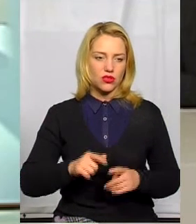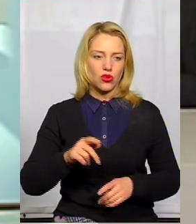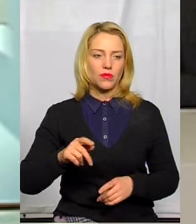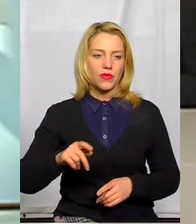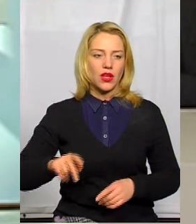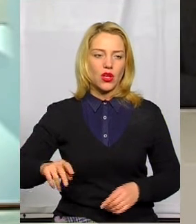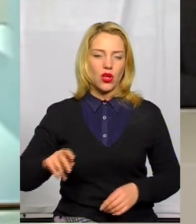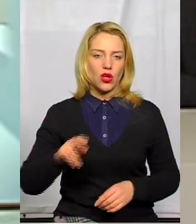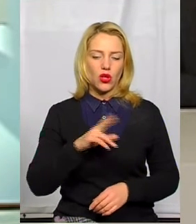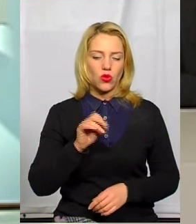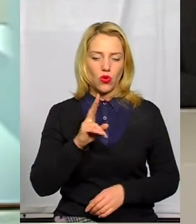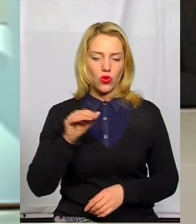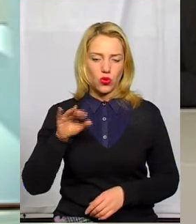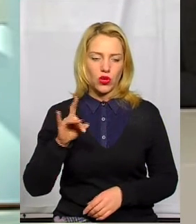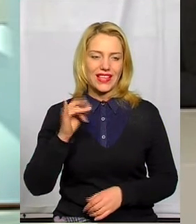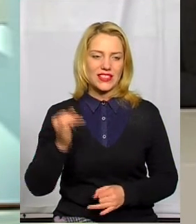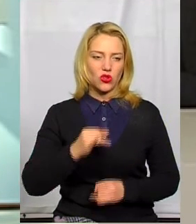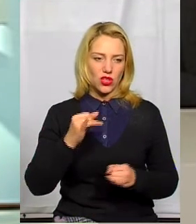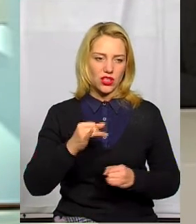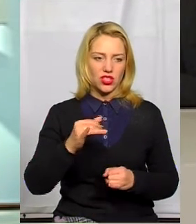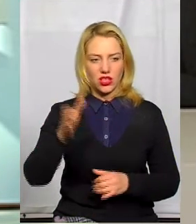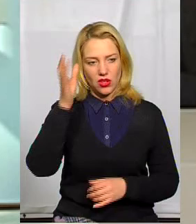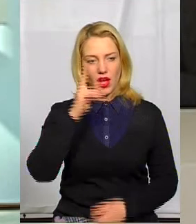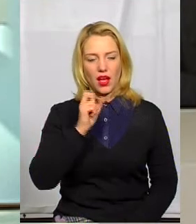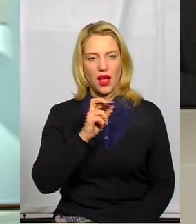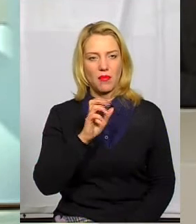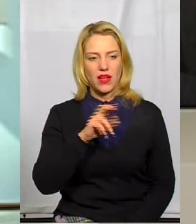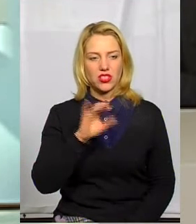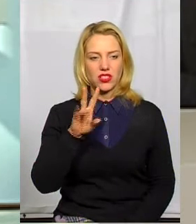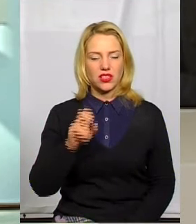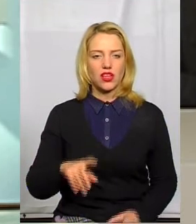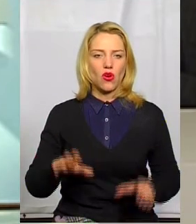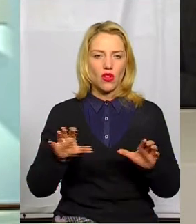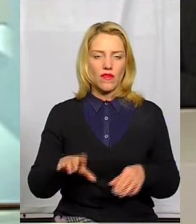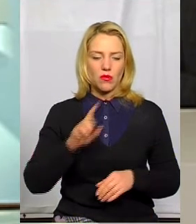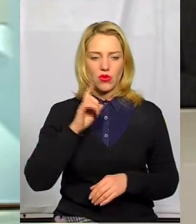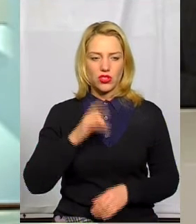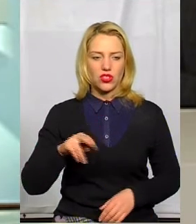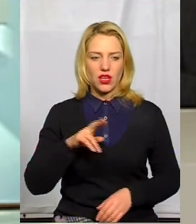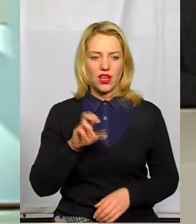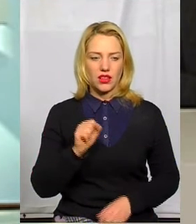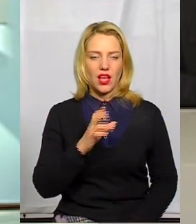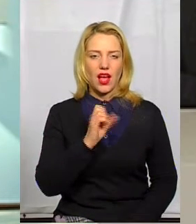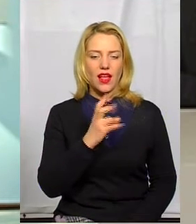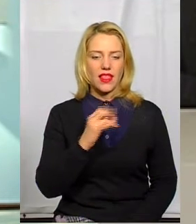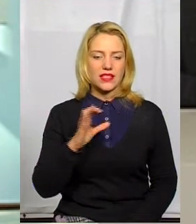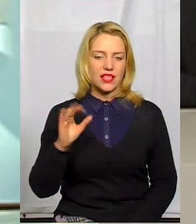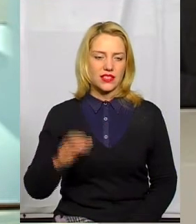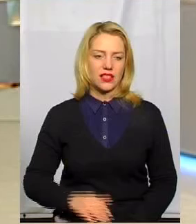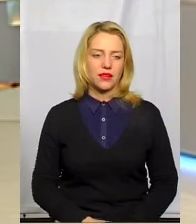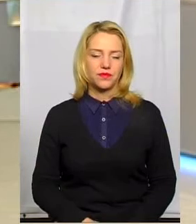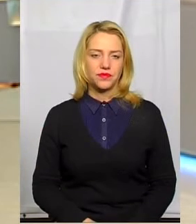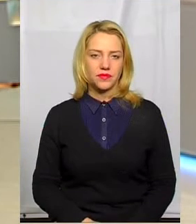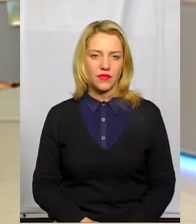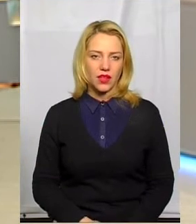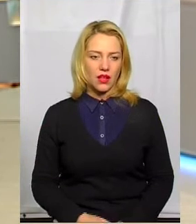доктором історичних наук Миколою Кабачинським і головою Молодіжної Ради Хмельницького Анастасією Козак. Добрий вечір. Доброго вечора.